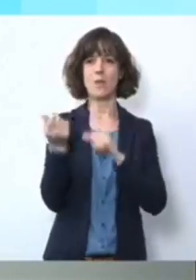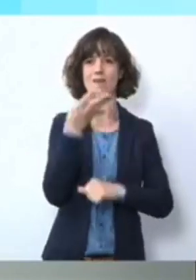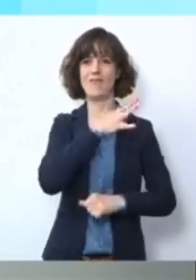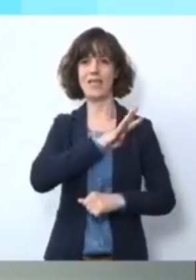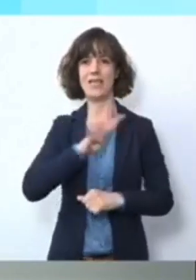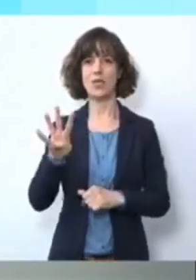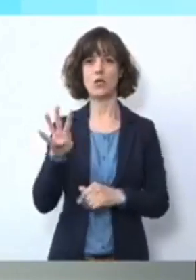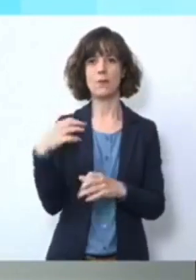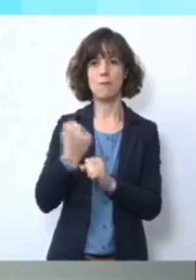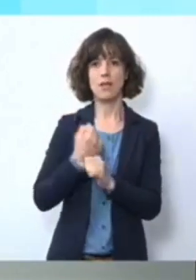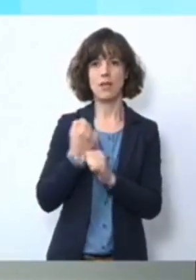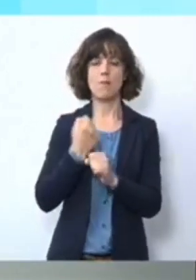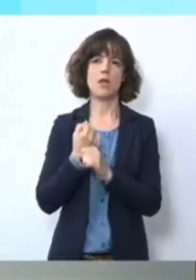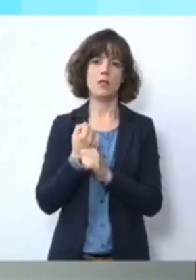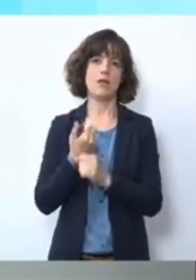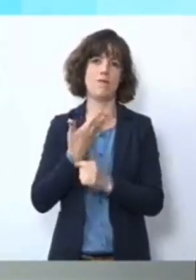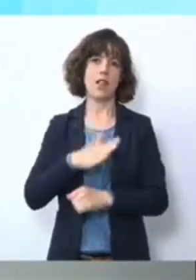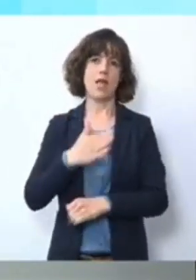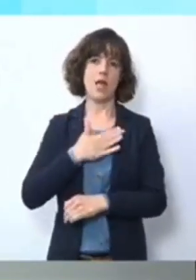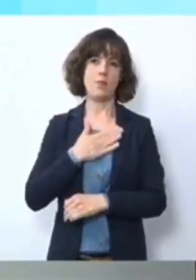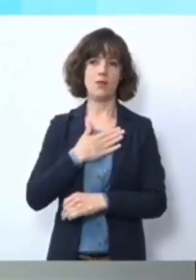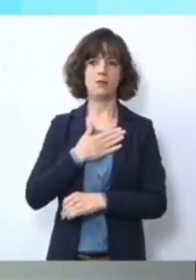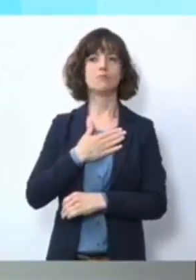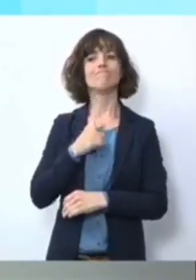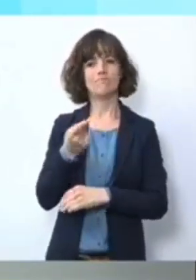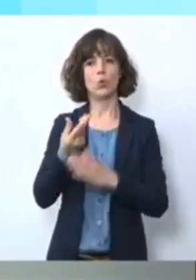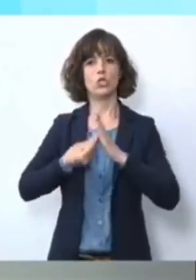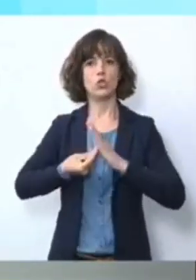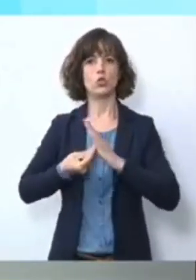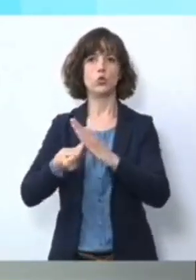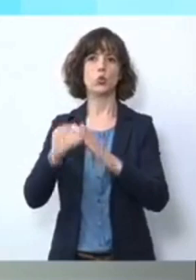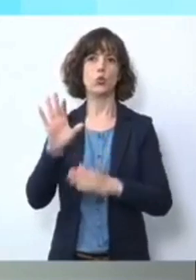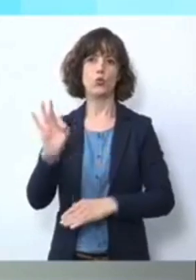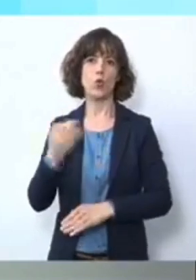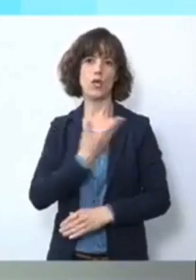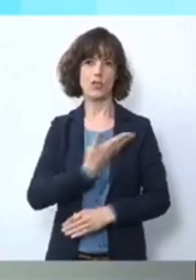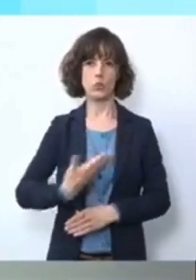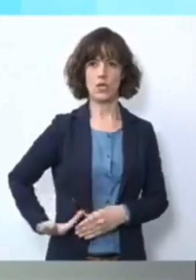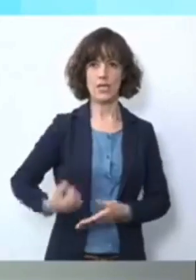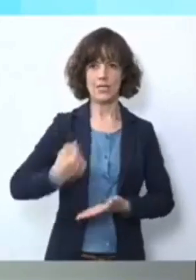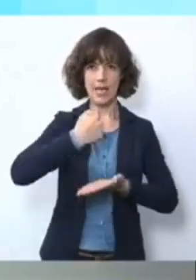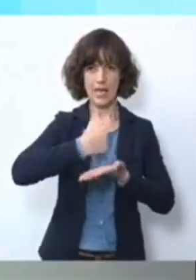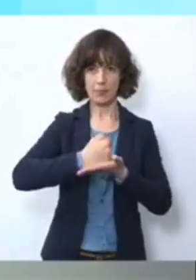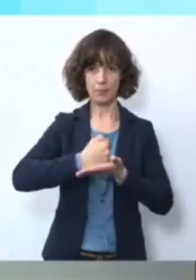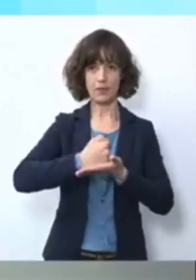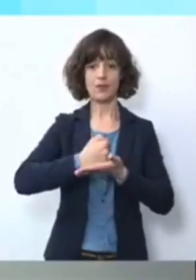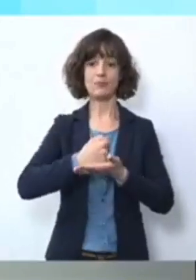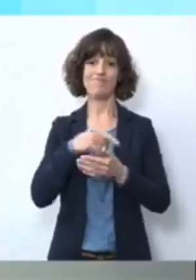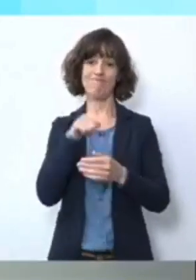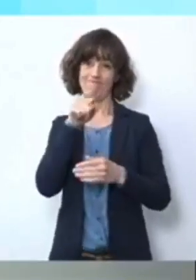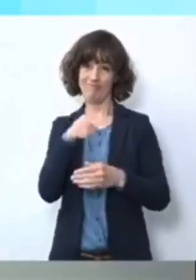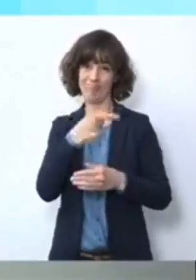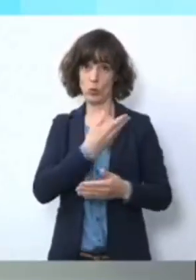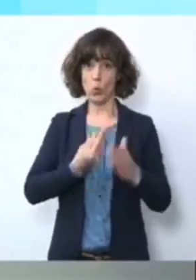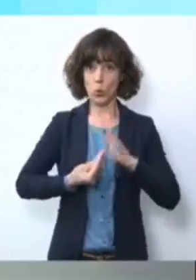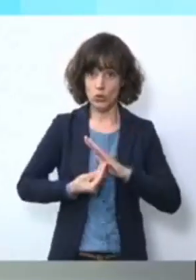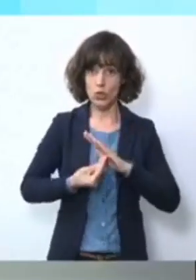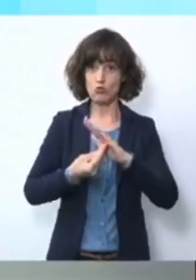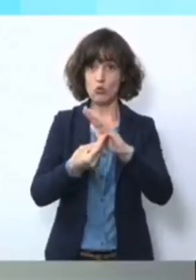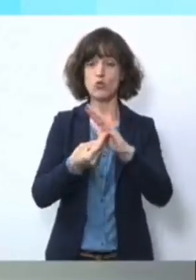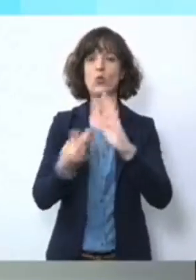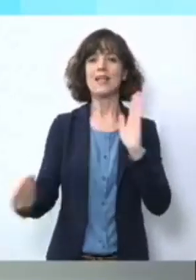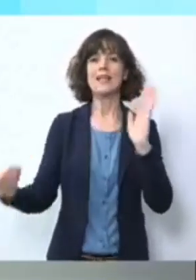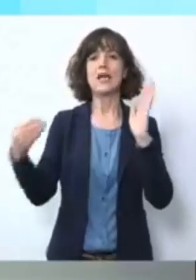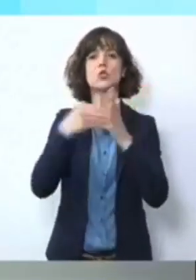Mitarbeiterinnen und Mitarbeiter sein, die die Gesundheitsämter vor Ort unterstützen. Und bei dieser Unterstützung ist es auch notwendig,